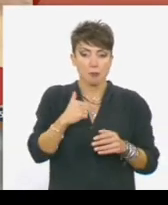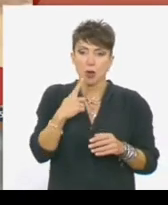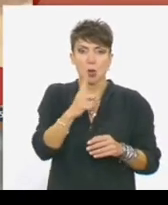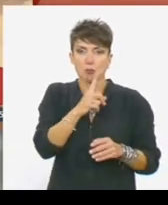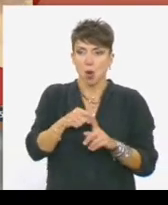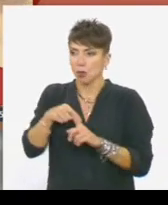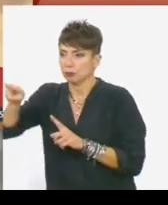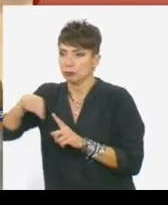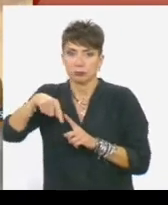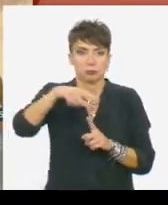ακολουθούσε ένα συγκεκριμένο πρόγραμμα.